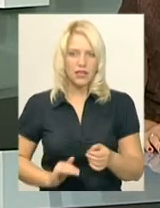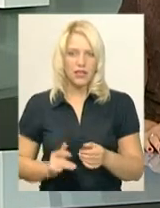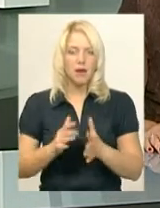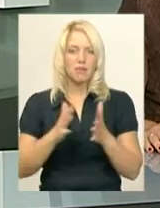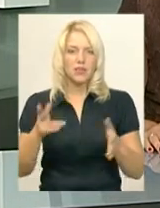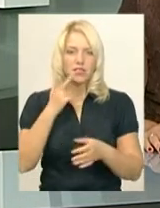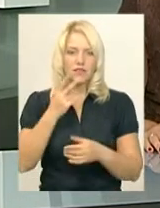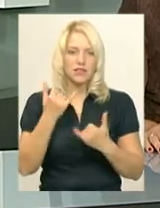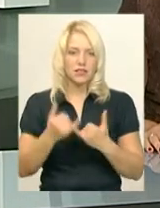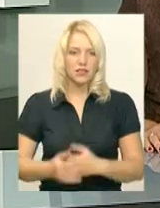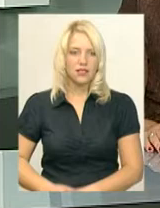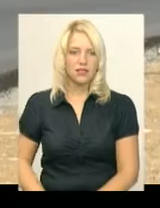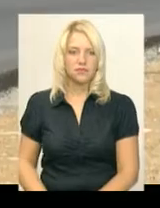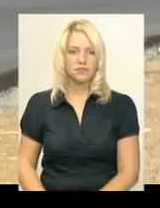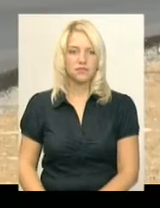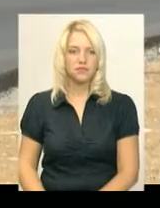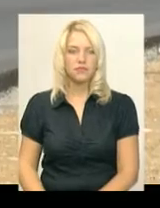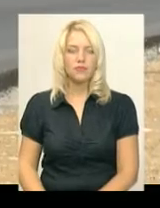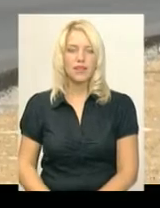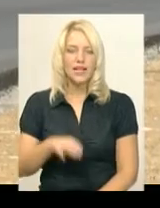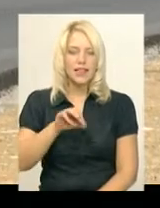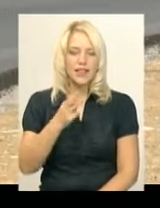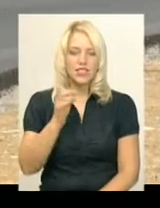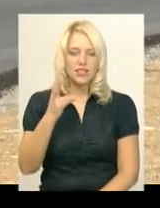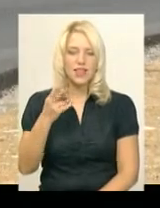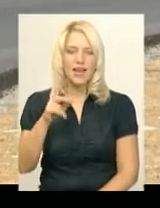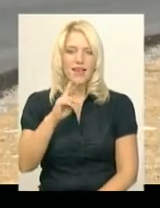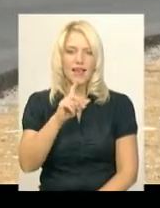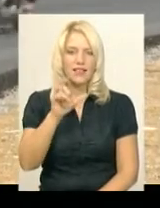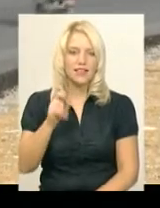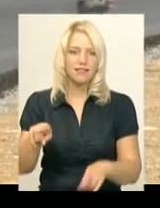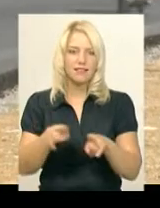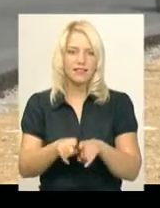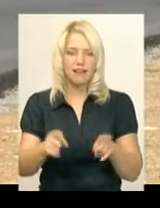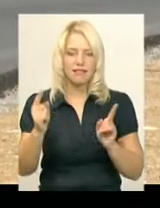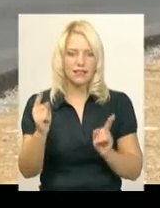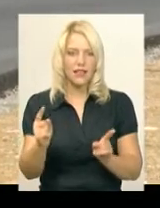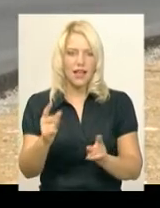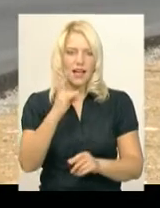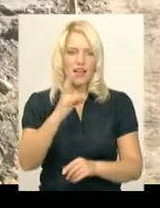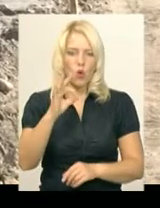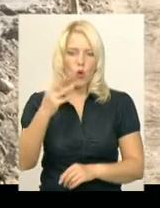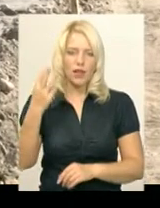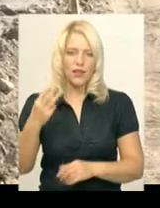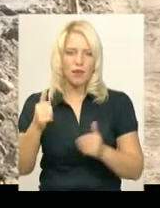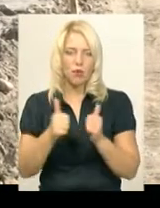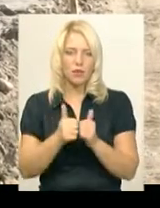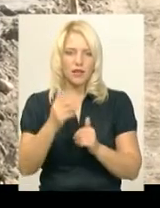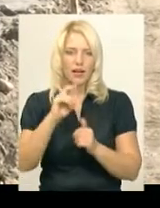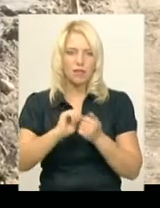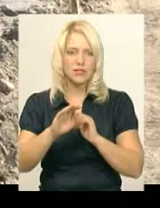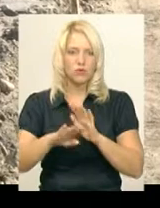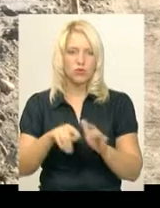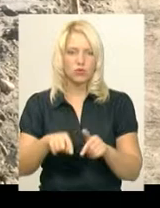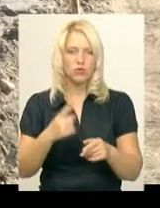Більше – дивіться у сюжеті. Тещин язик – саме так називається відрізок траси Н-03 поблизу Кам'янця-Подільського. Нині тут